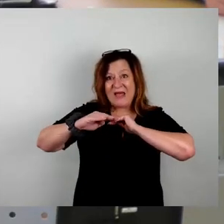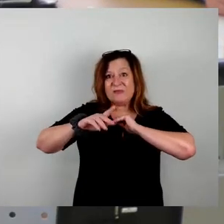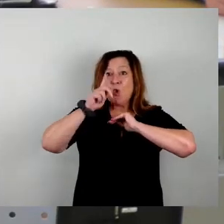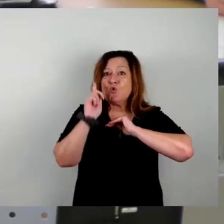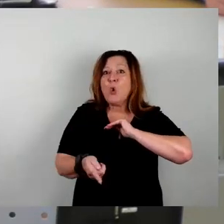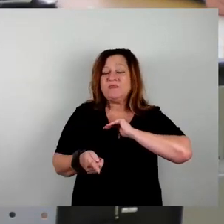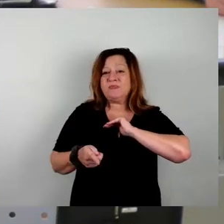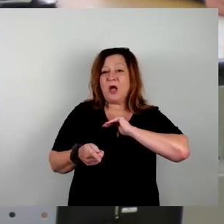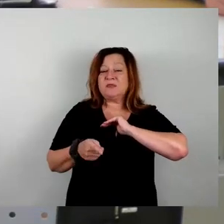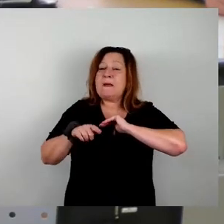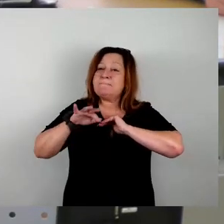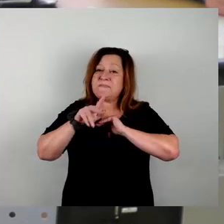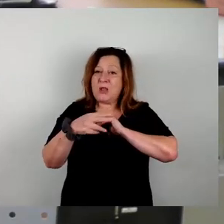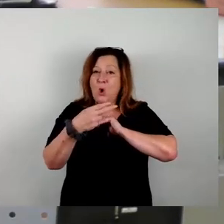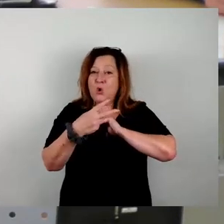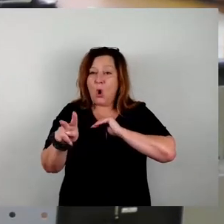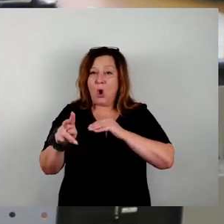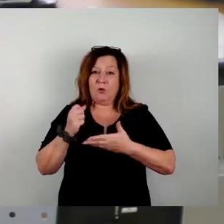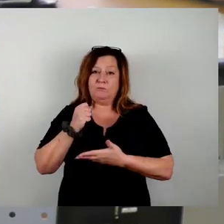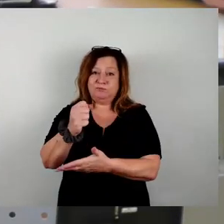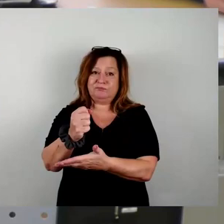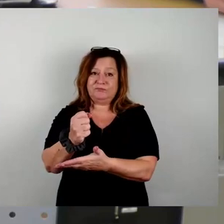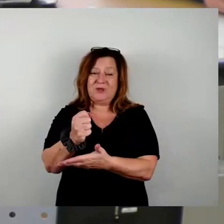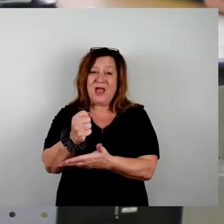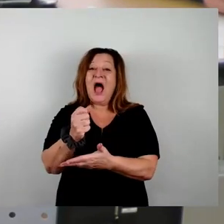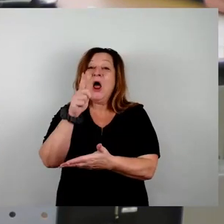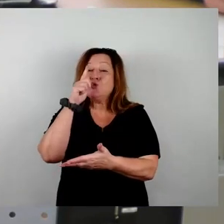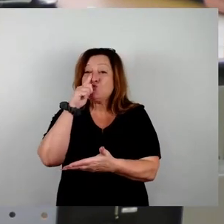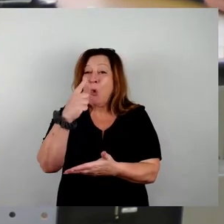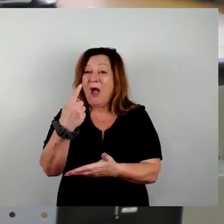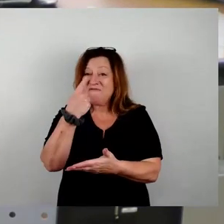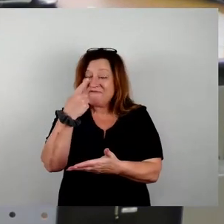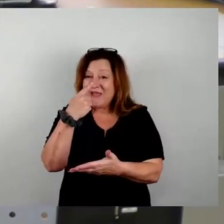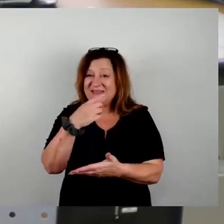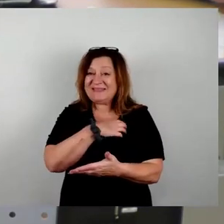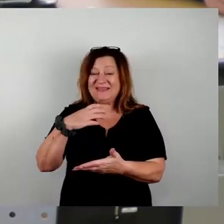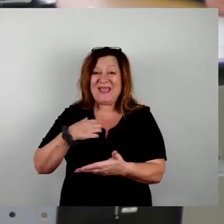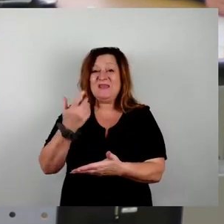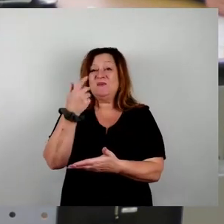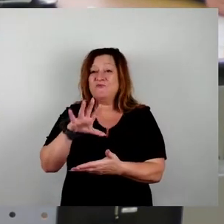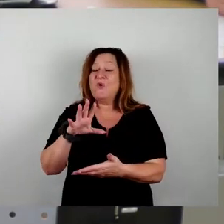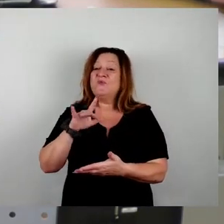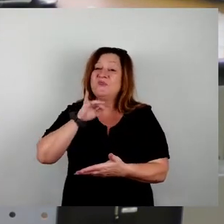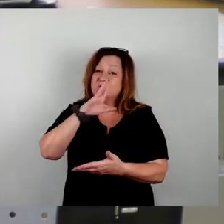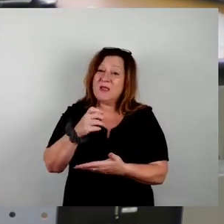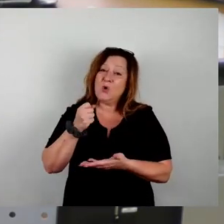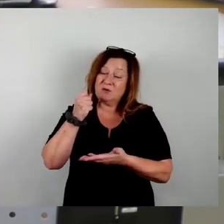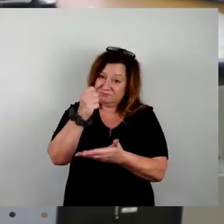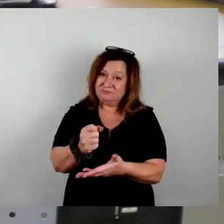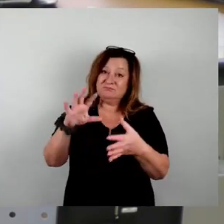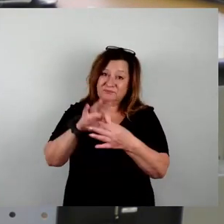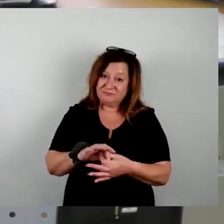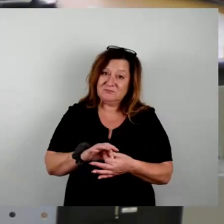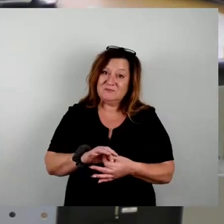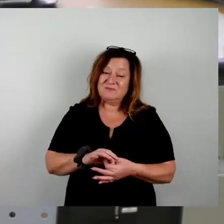stellt, die aber gekoppelt sind an die 50 Millionen Euro, die Dresden geben soll, wird es dann eben doch